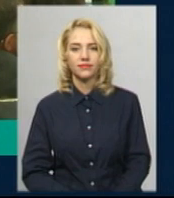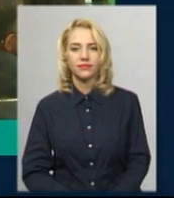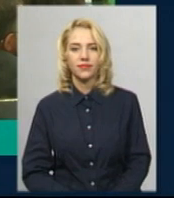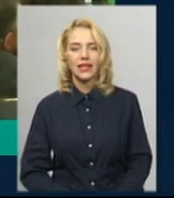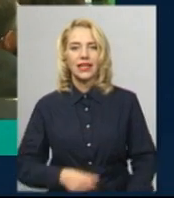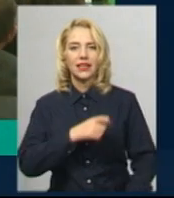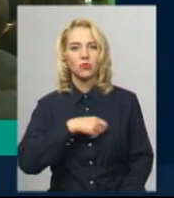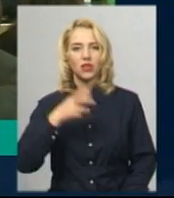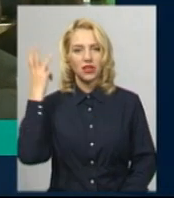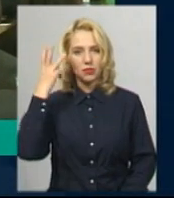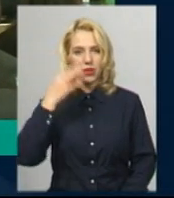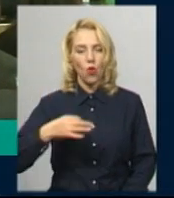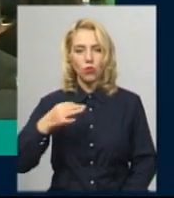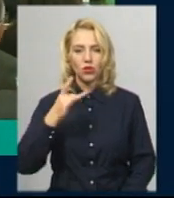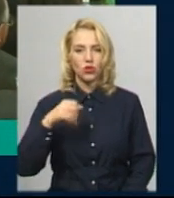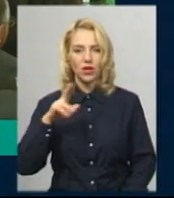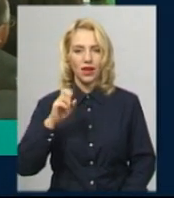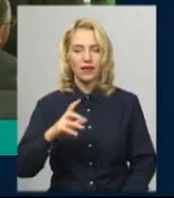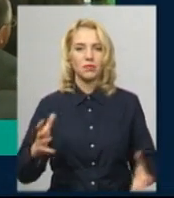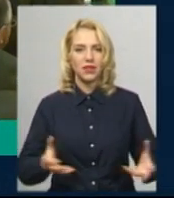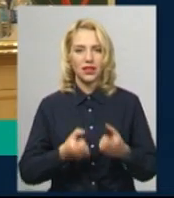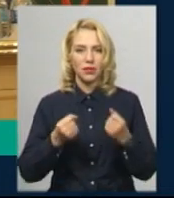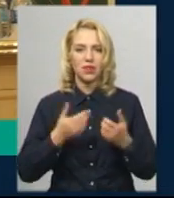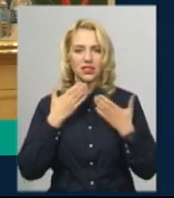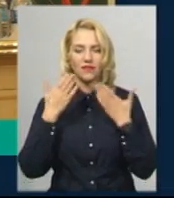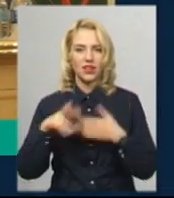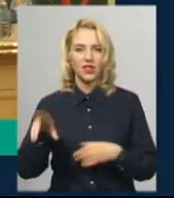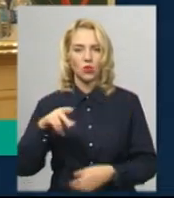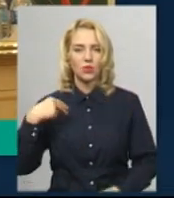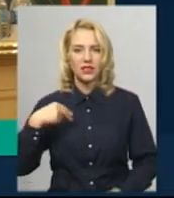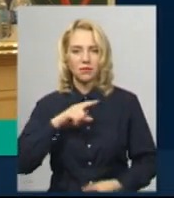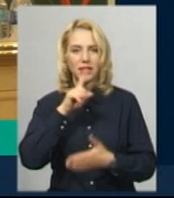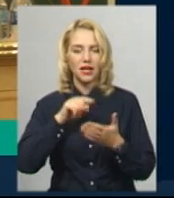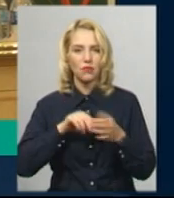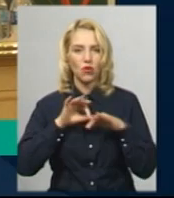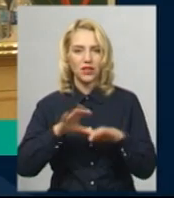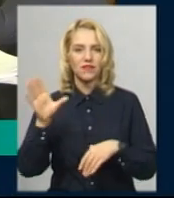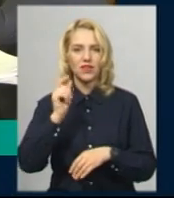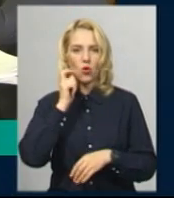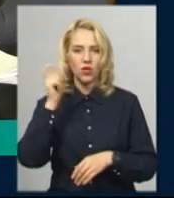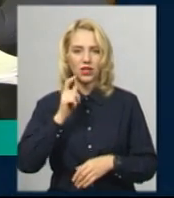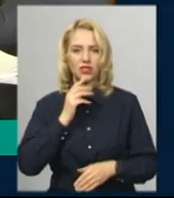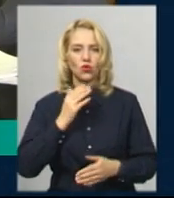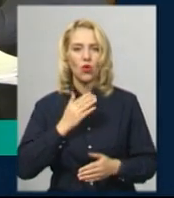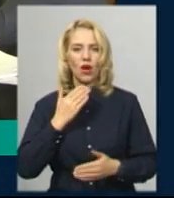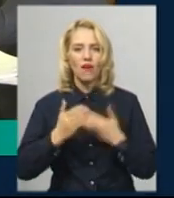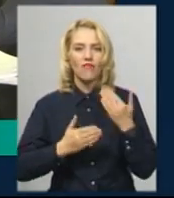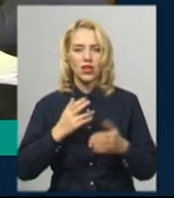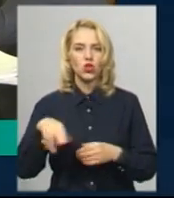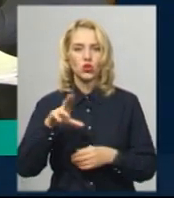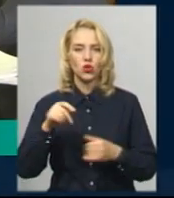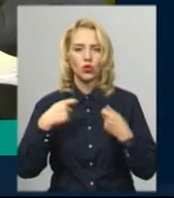Депутати Хмельницької обласної ради підтримали звернення до президента з питань проведення всеукраїнського референдуму щодо можливості продажу